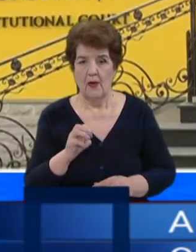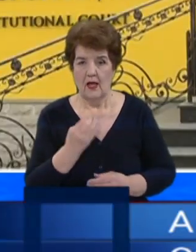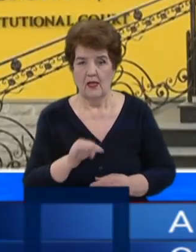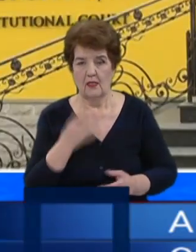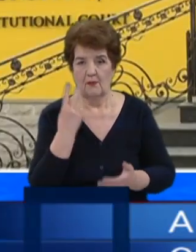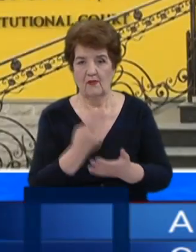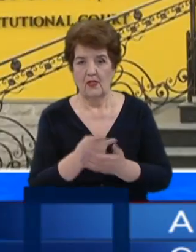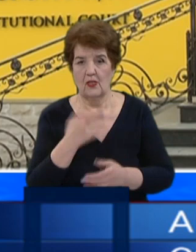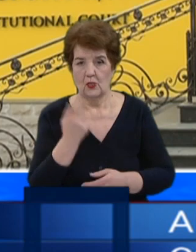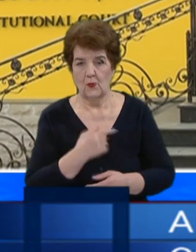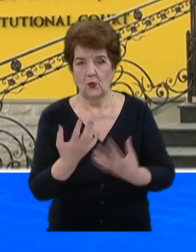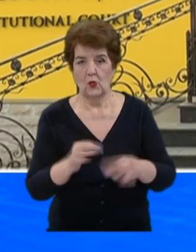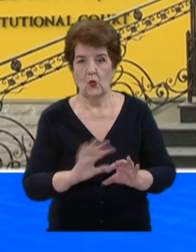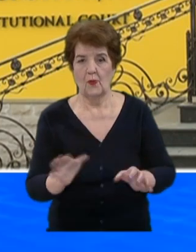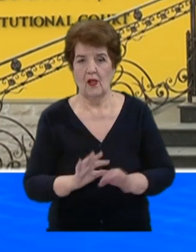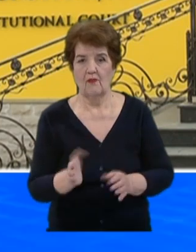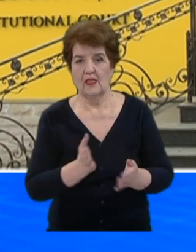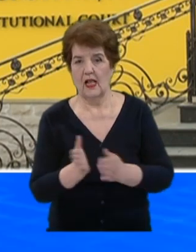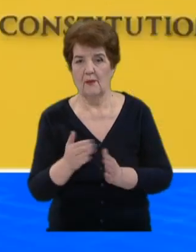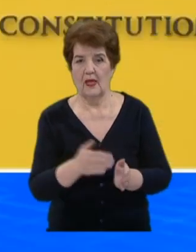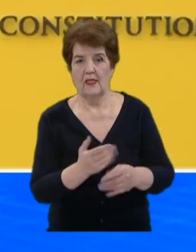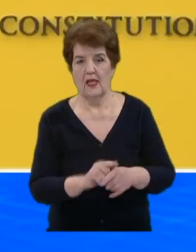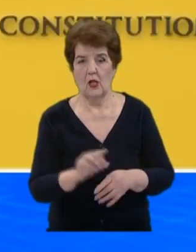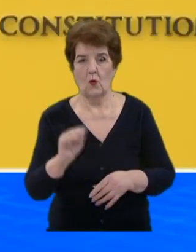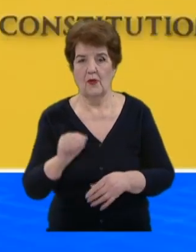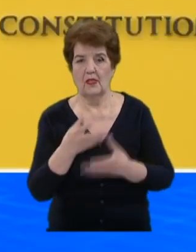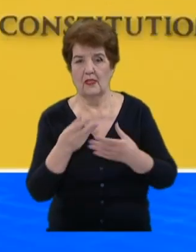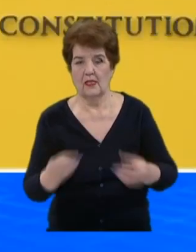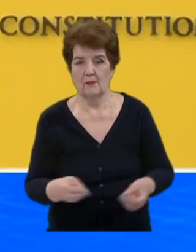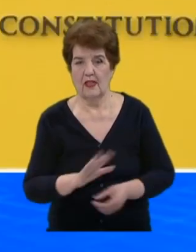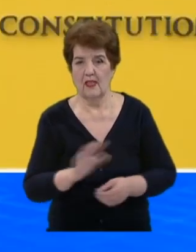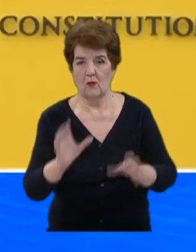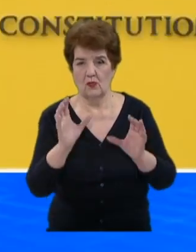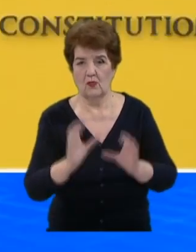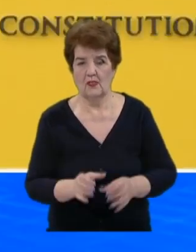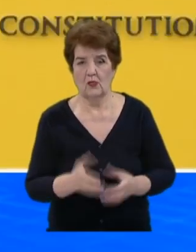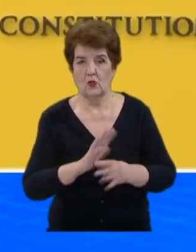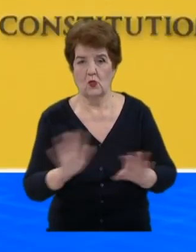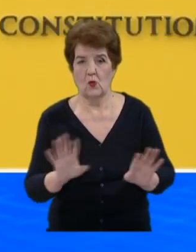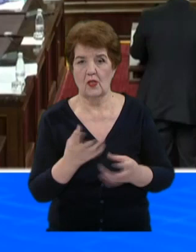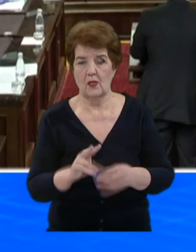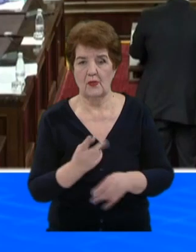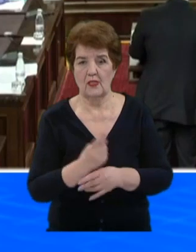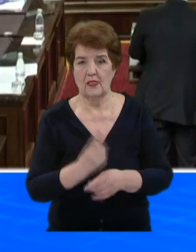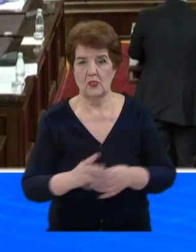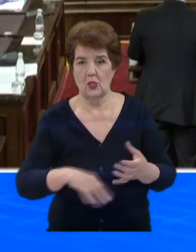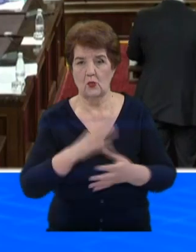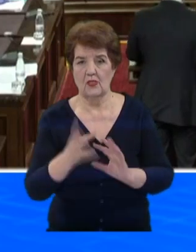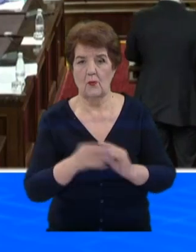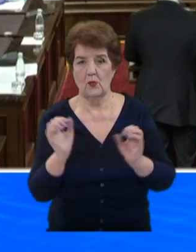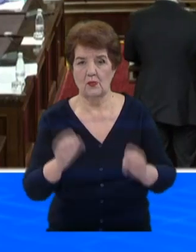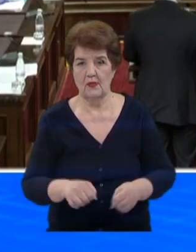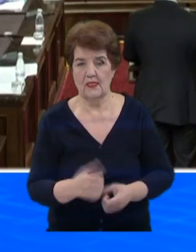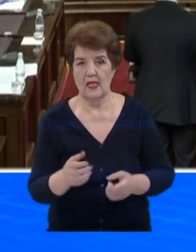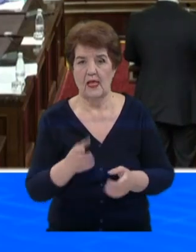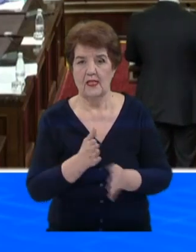prevederile care nu permit remanere într-un guvern cu mandat expirat sunt neconstiționale și nu ar trebui interzise în totalitate posibilitățile